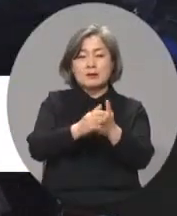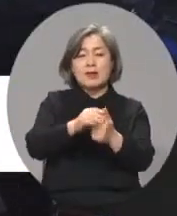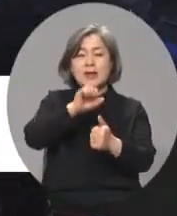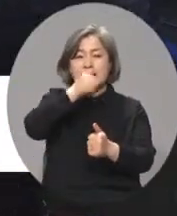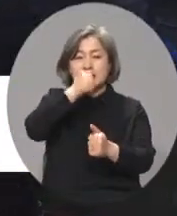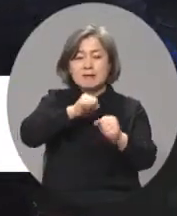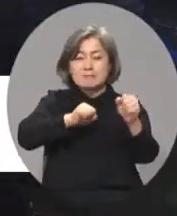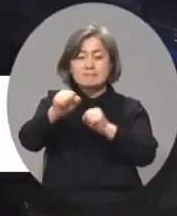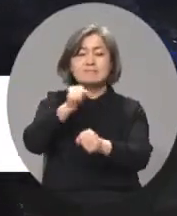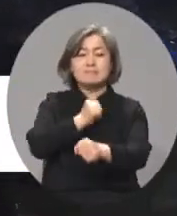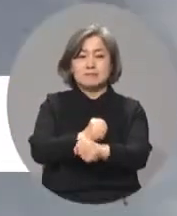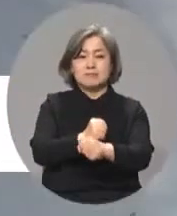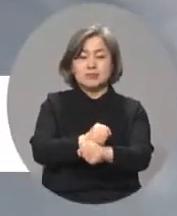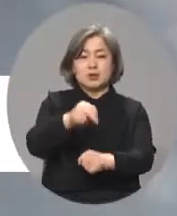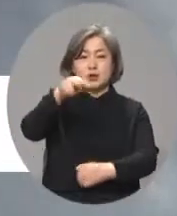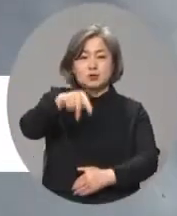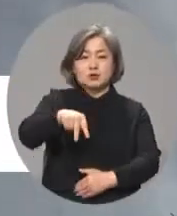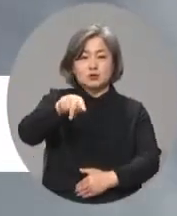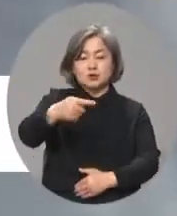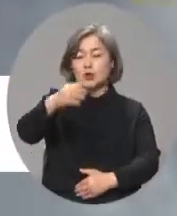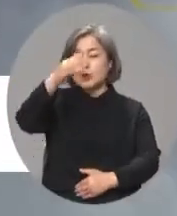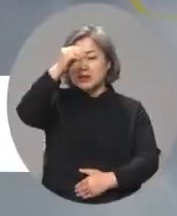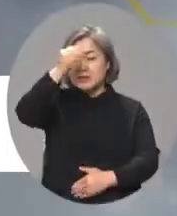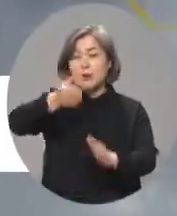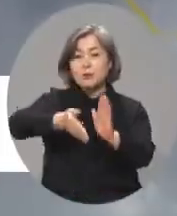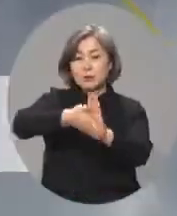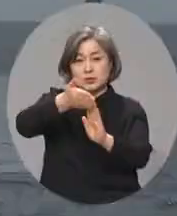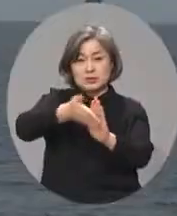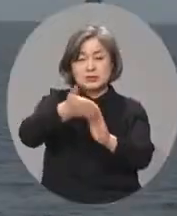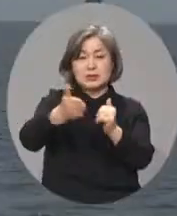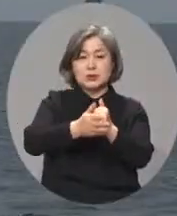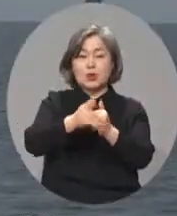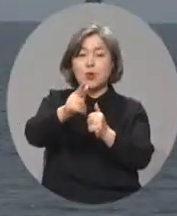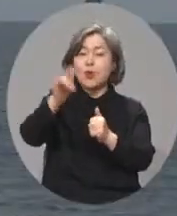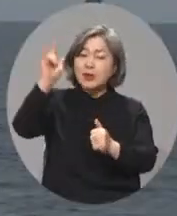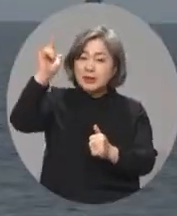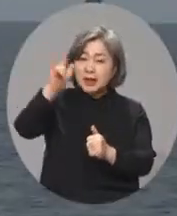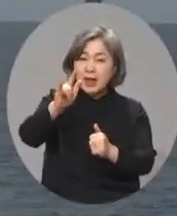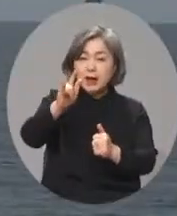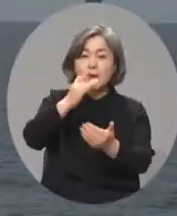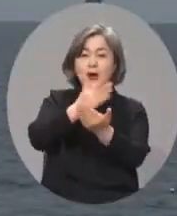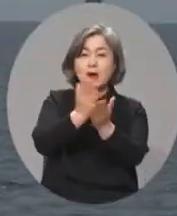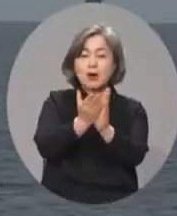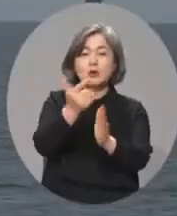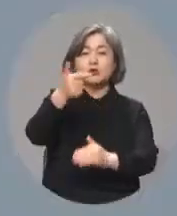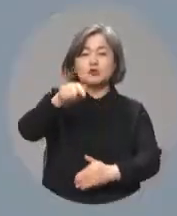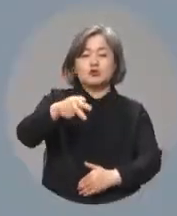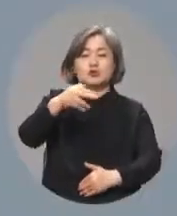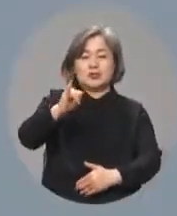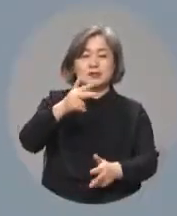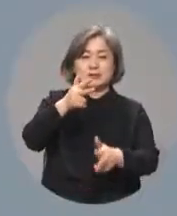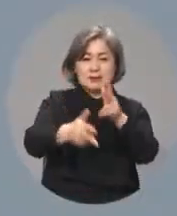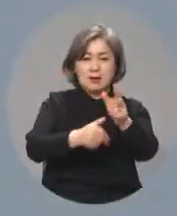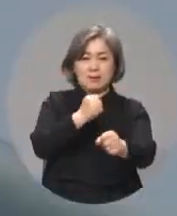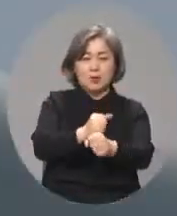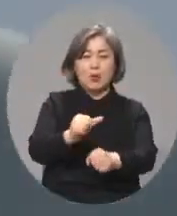이끌었습니다. 수소시범도시 조성과 태양광풍력 등 전북형 유딜 사업도